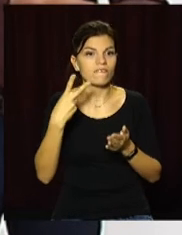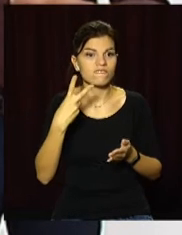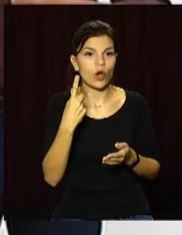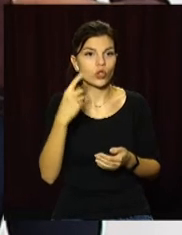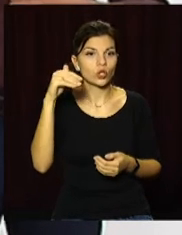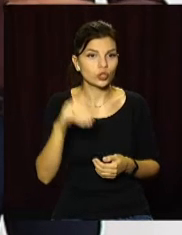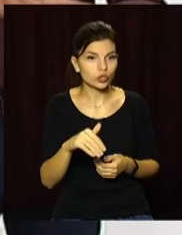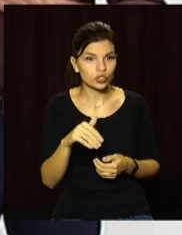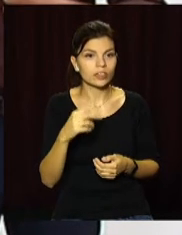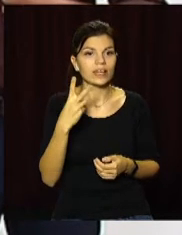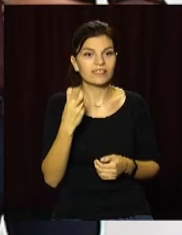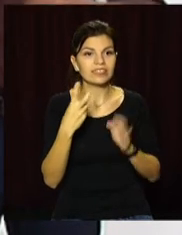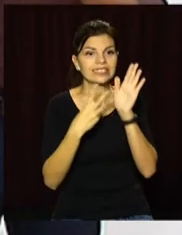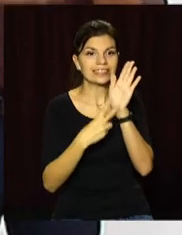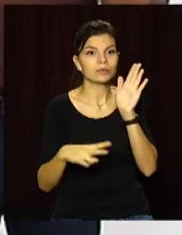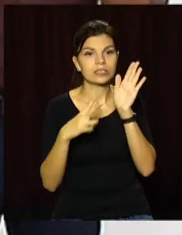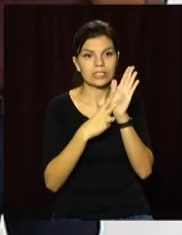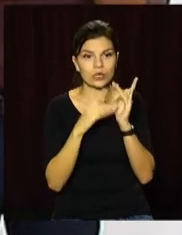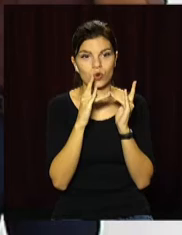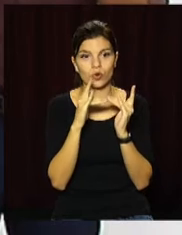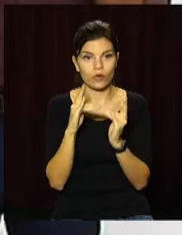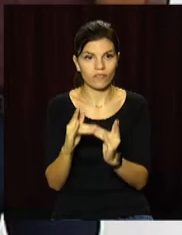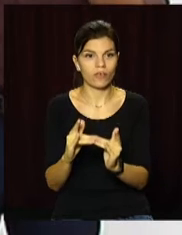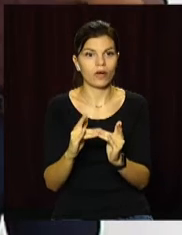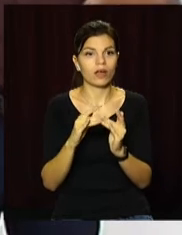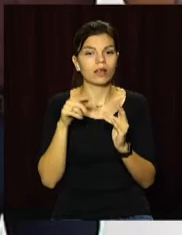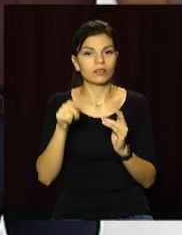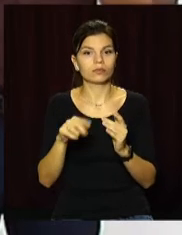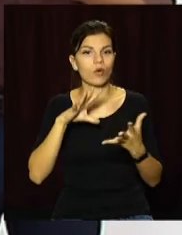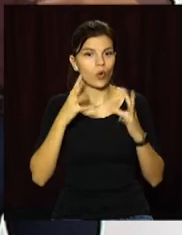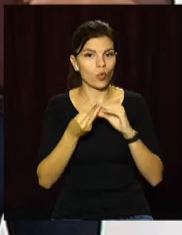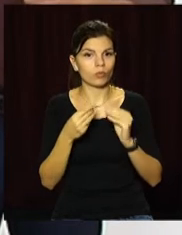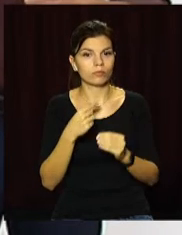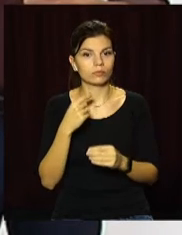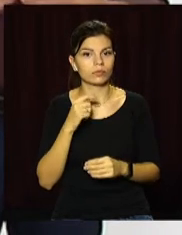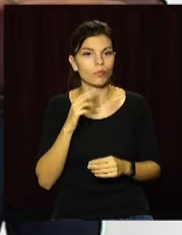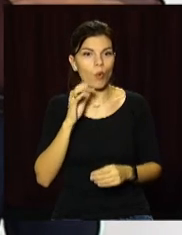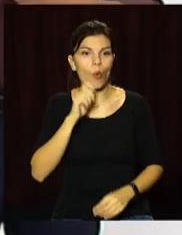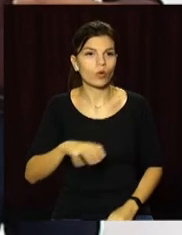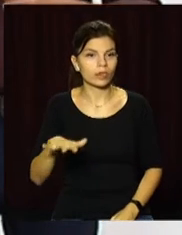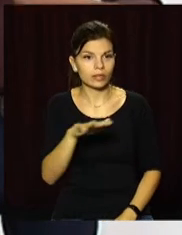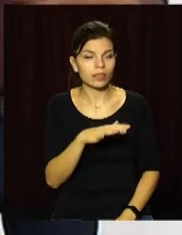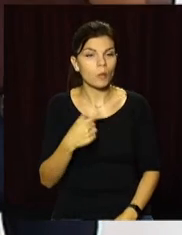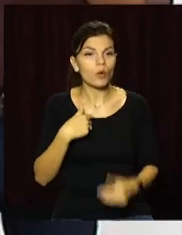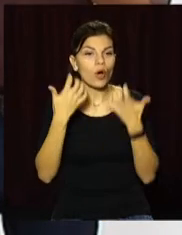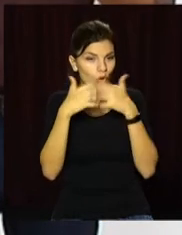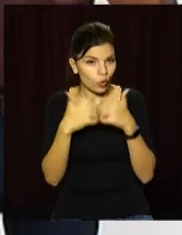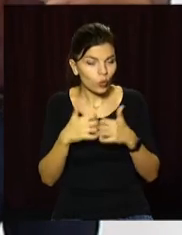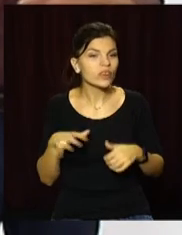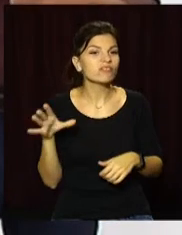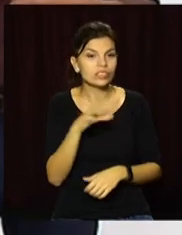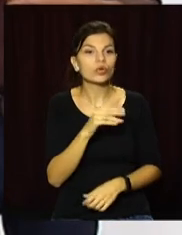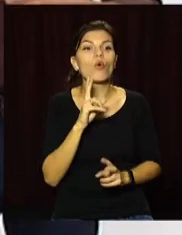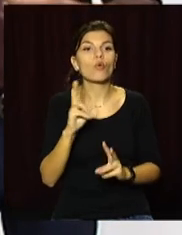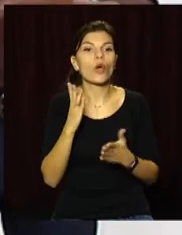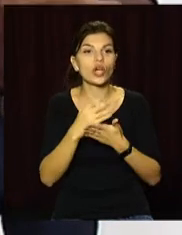тисяча 277 ліжок в цілому покраїні. Ми рахуємо всіх, у